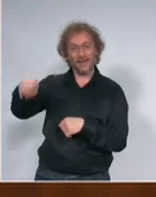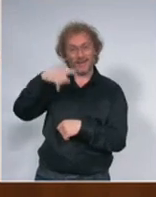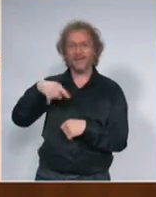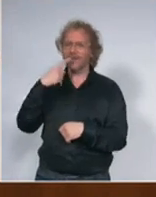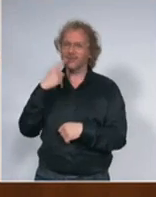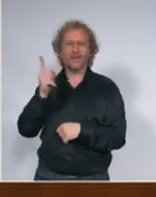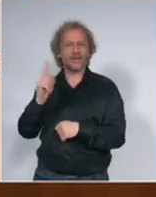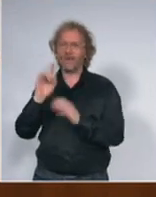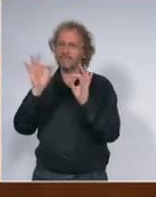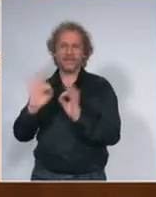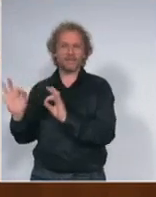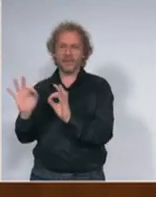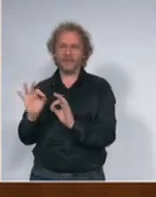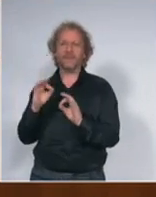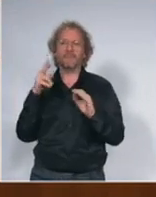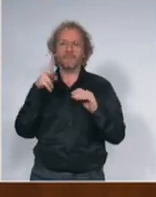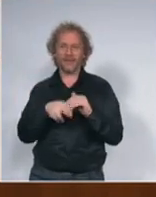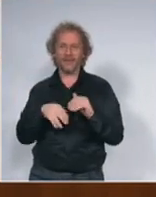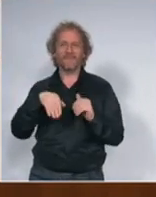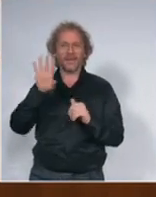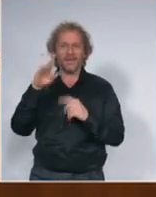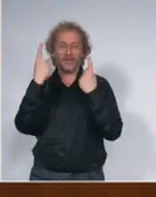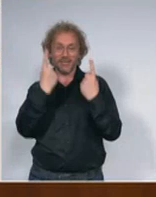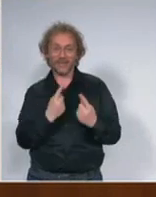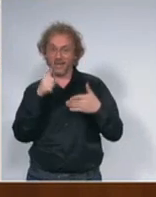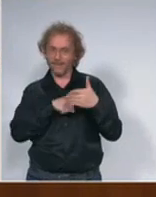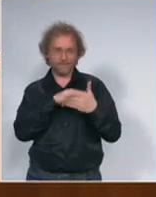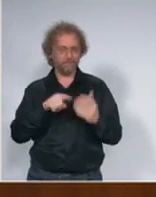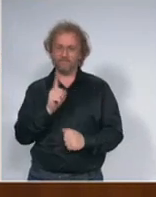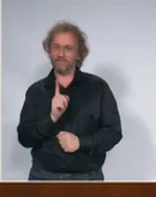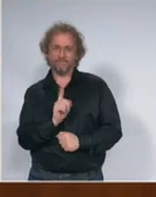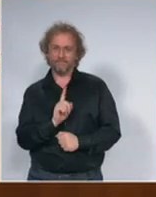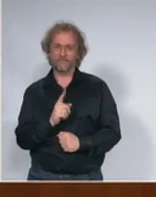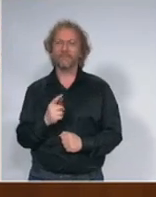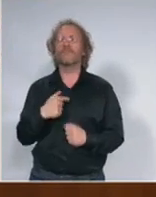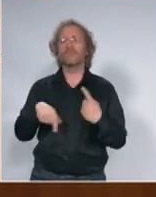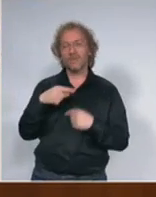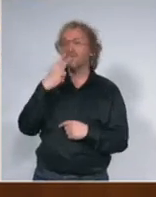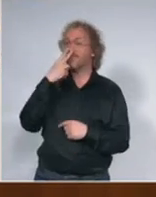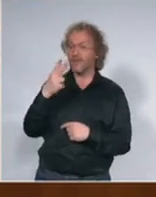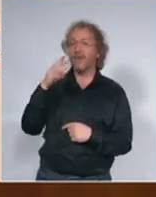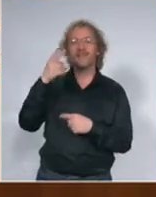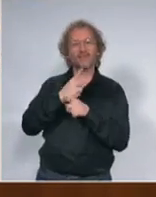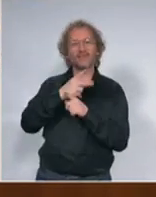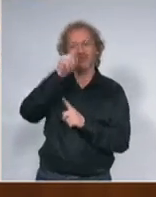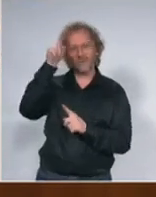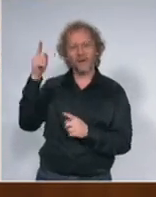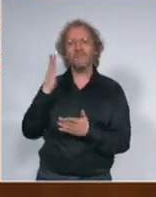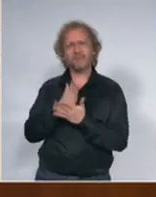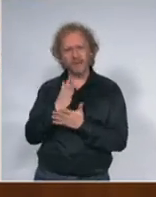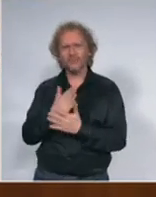da sada da sada ukidamo vanredno stanje videli smo zemlje u kojima su bile drastične mere